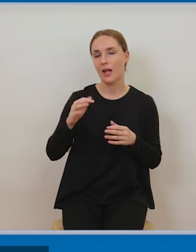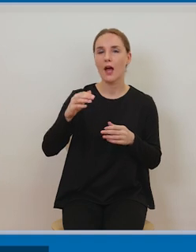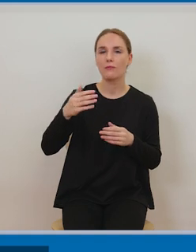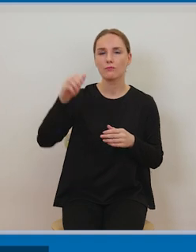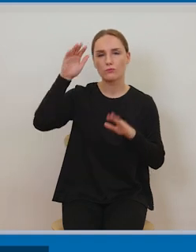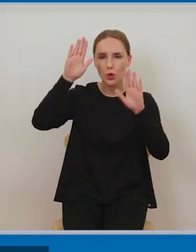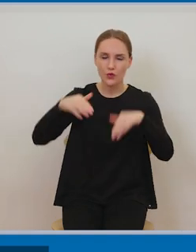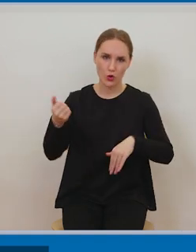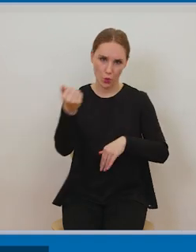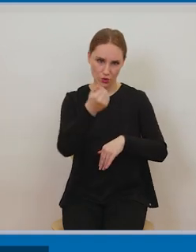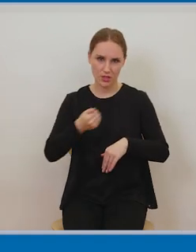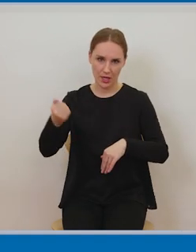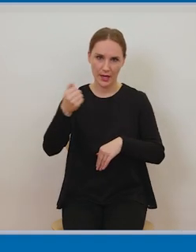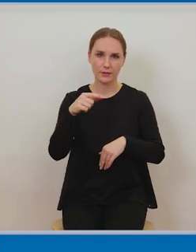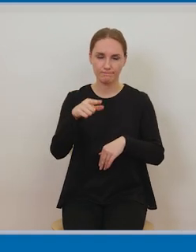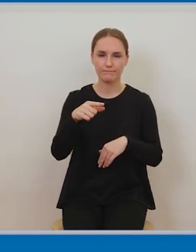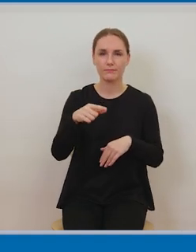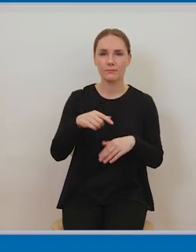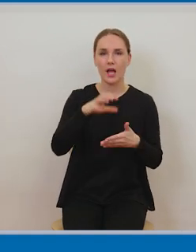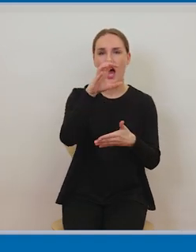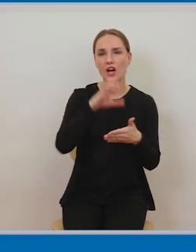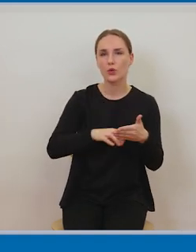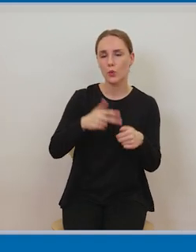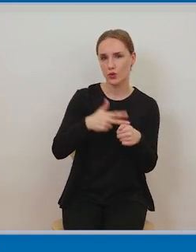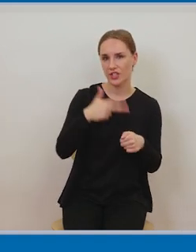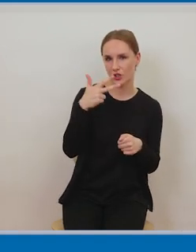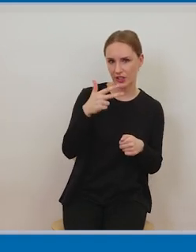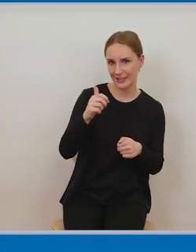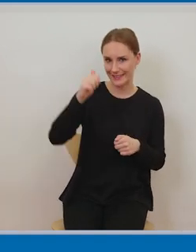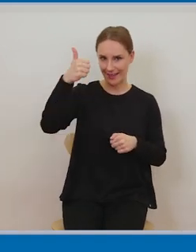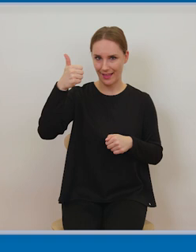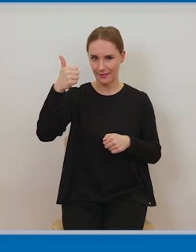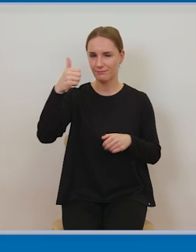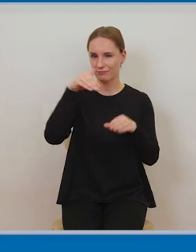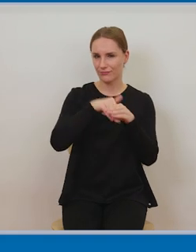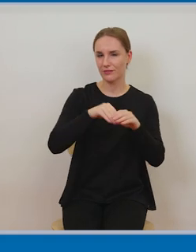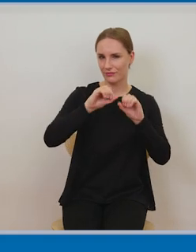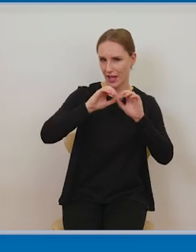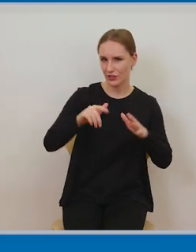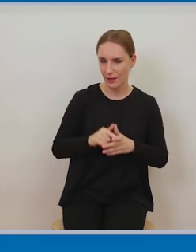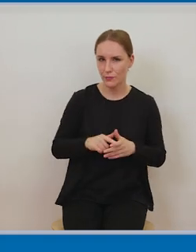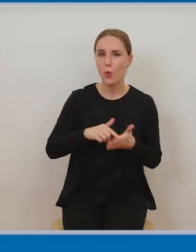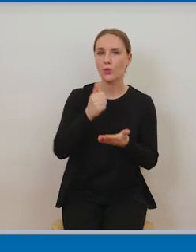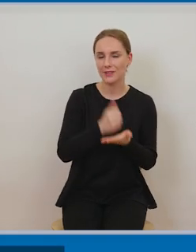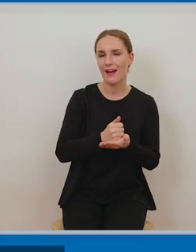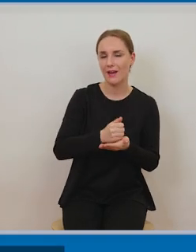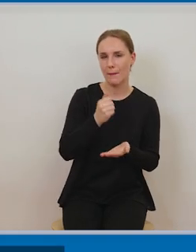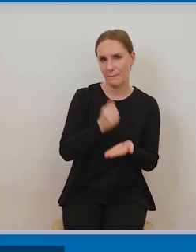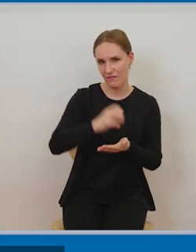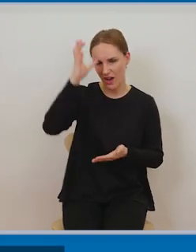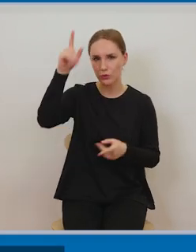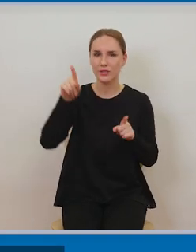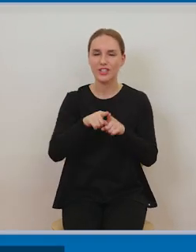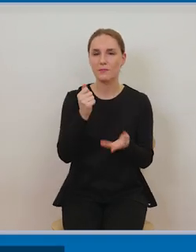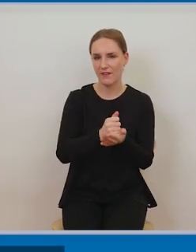podmiotowy, kto może korzystać z utworu, zakres przedmiotowy, z jakich kategorii utworów, sposób korzystania. Jeśli chodzi